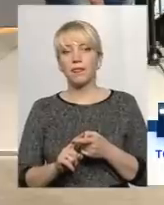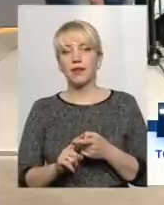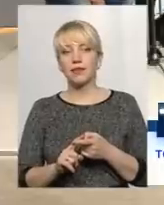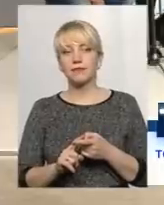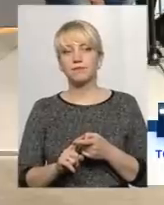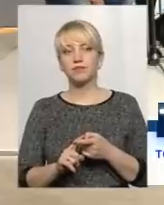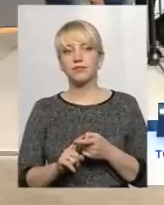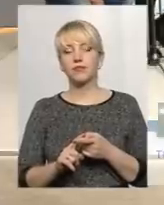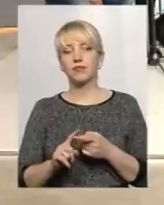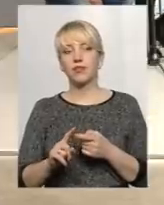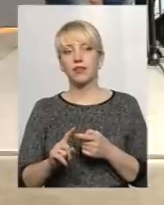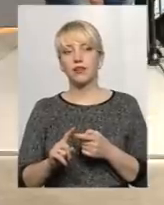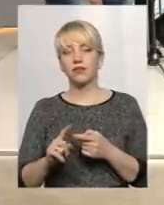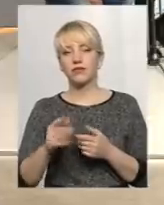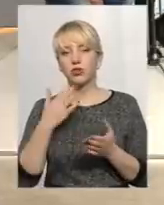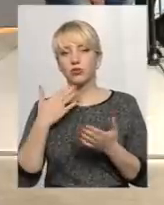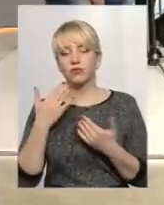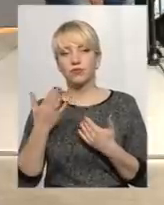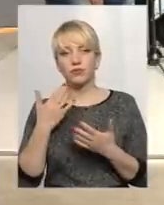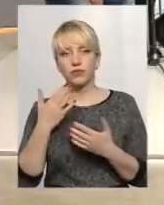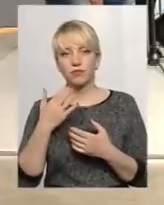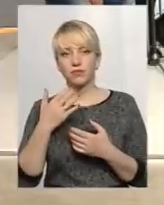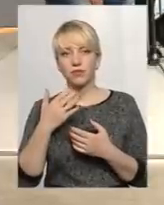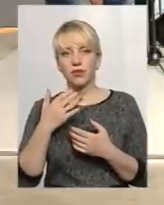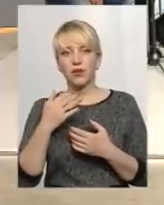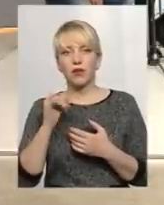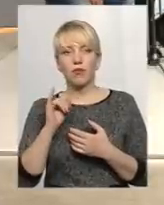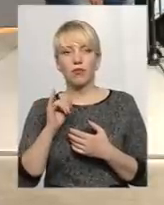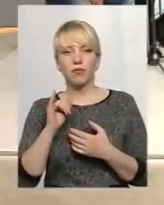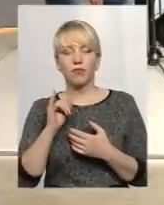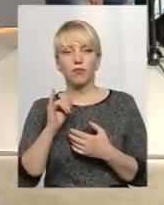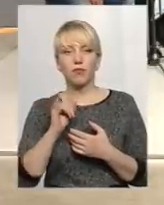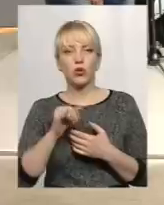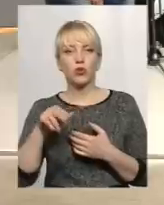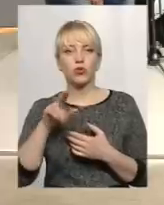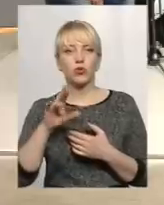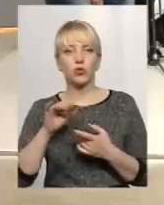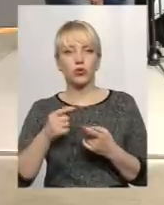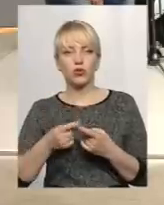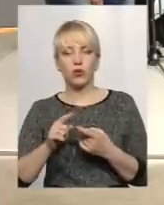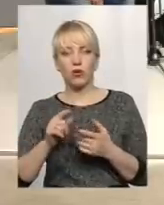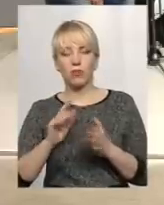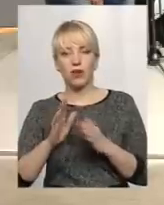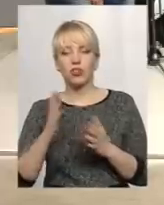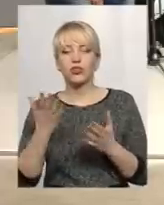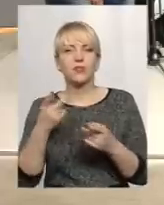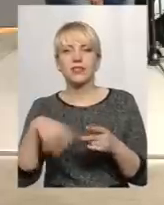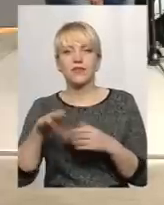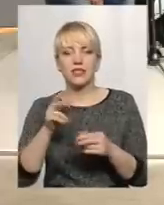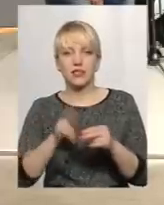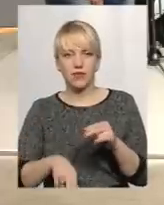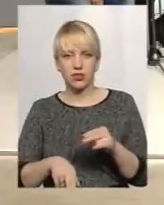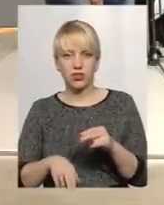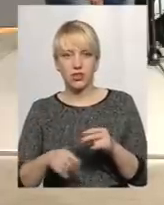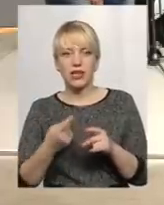до Національного природного парку і до діяльності. Чим мають бути завершені ці порушення? Це буде така